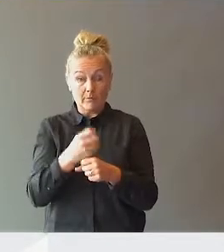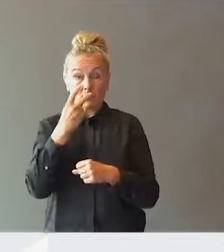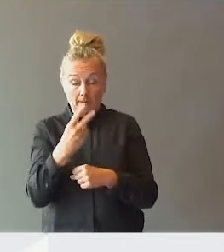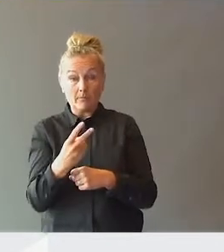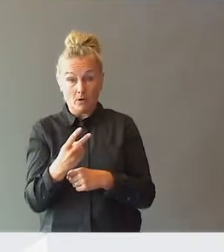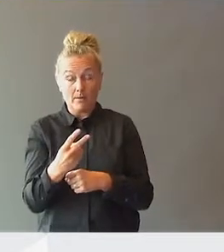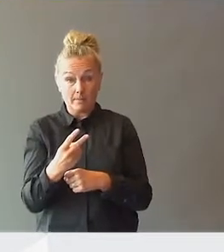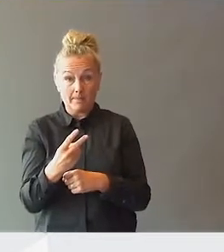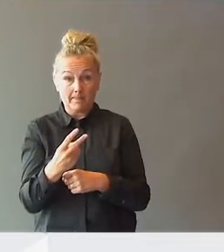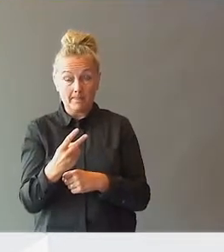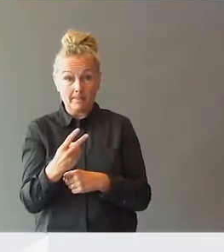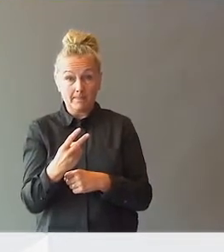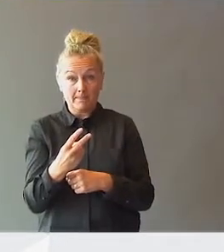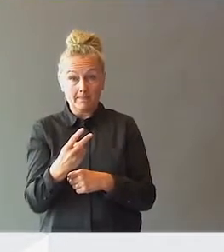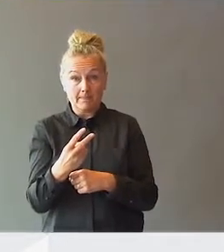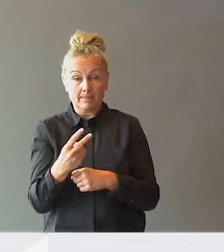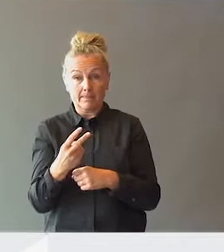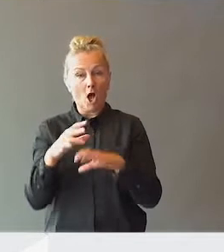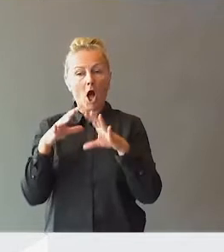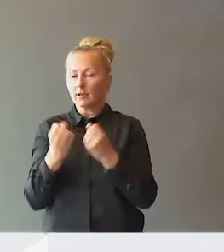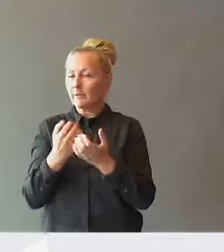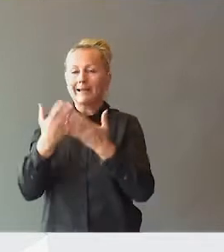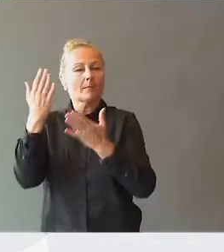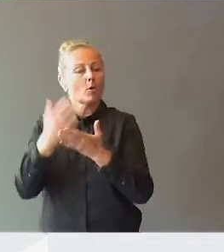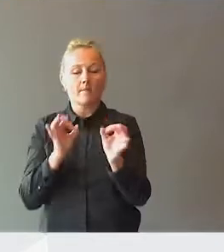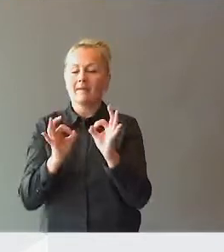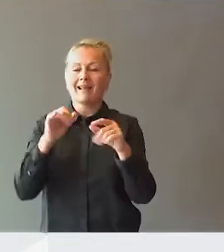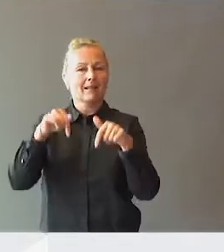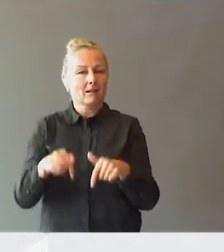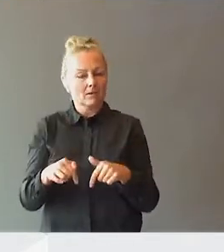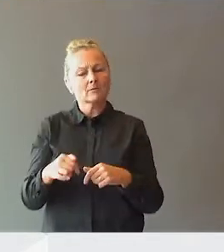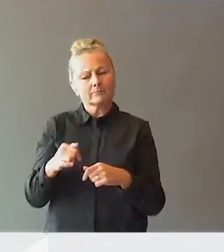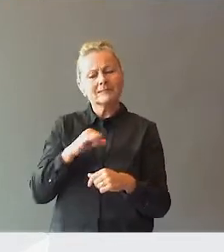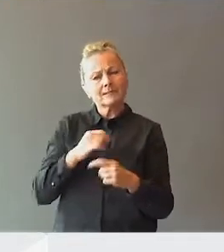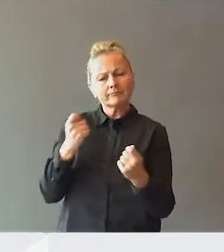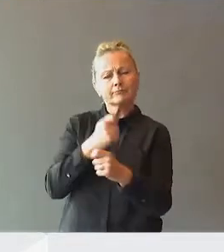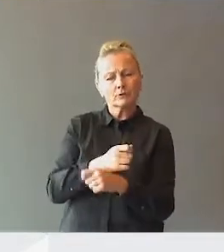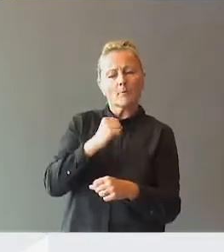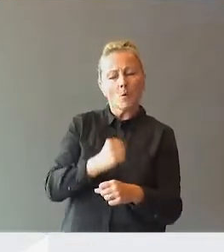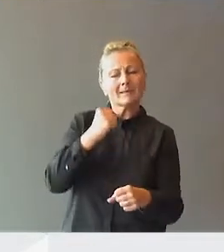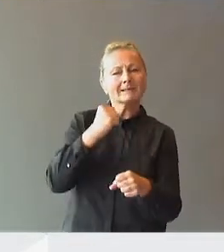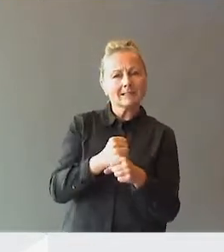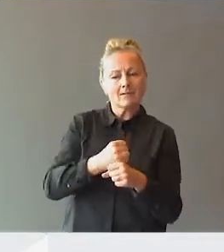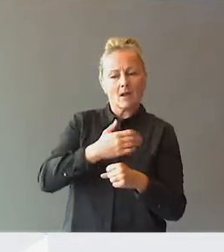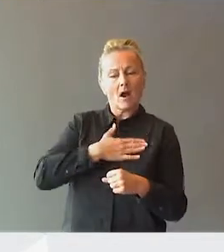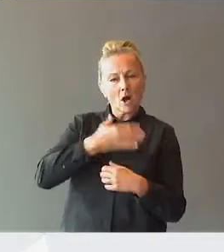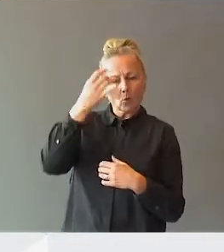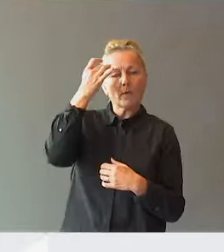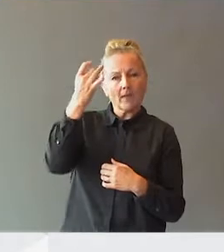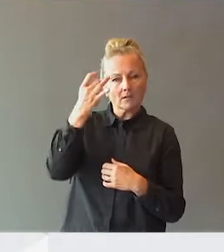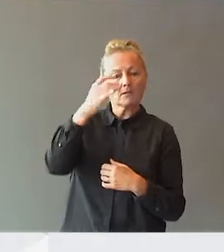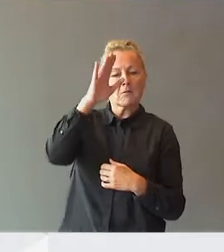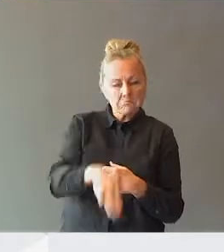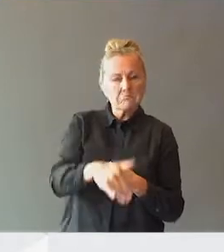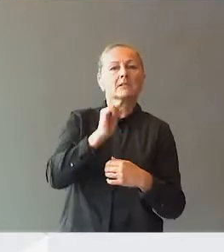på, alt er på ingen måte perfekt i dag, så må vi sikre at vi har kompetansen, der